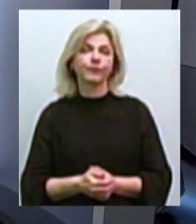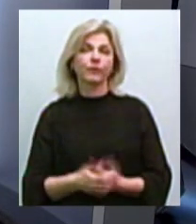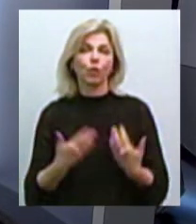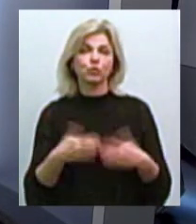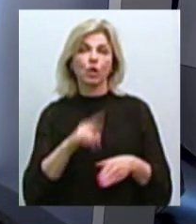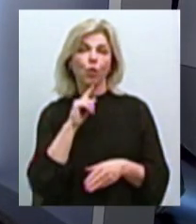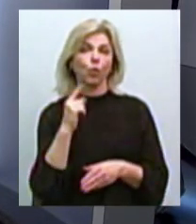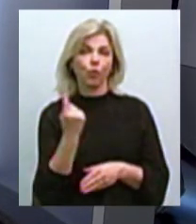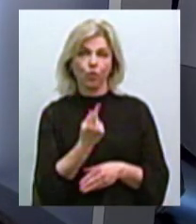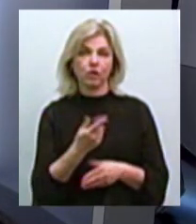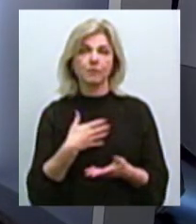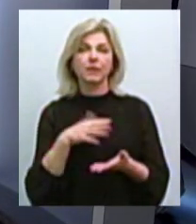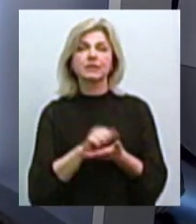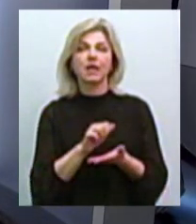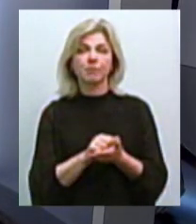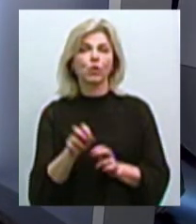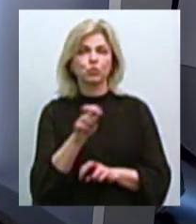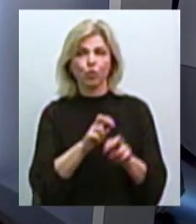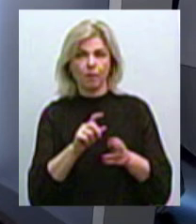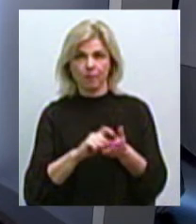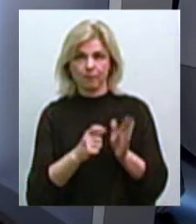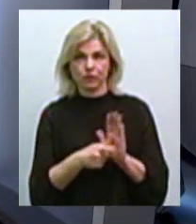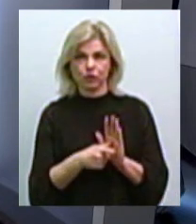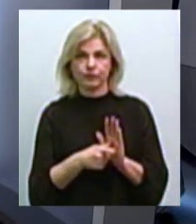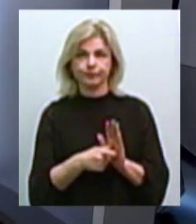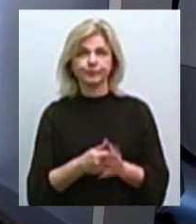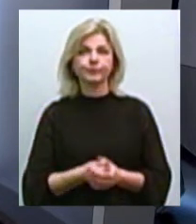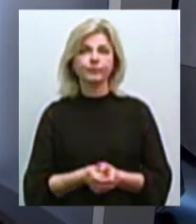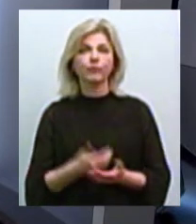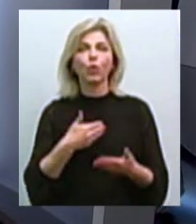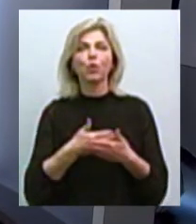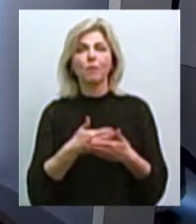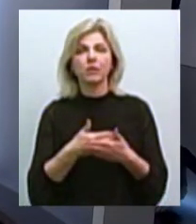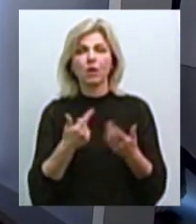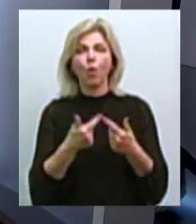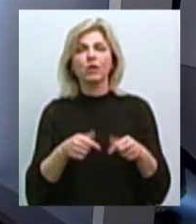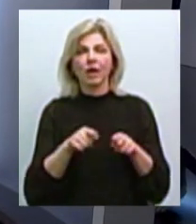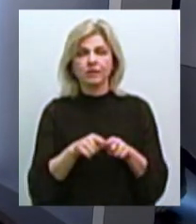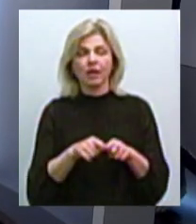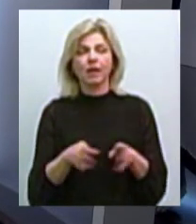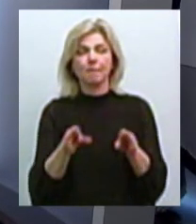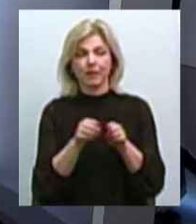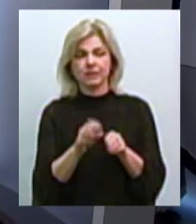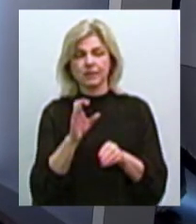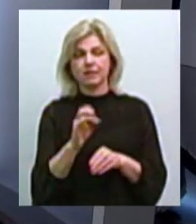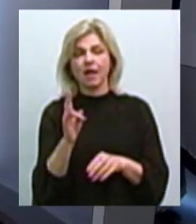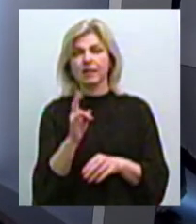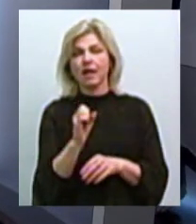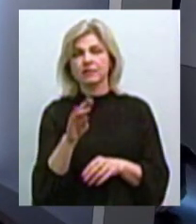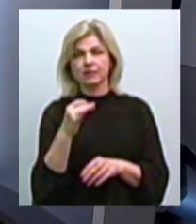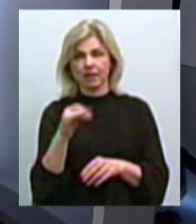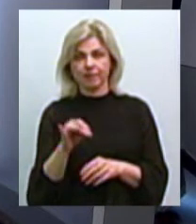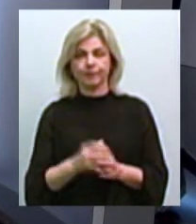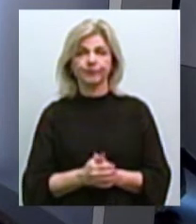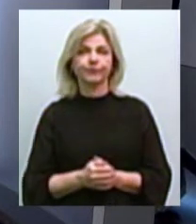року займаємося пошуком приміщення, ну, з громадським організацієм, в тому числі з Анастасією Звягинцевою. смотрели абсолютно все, що